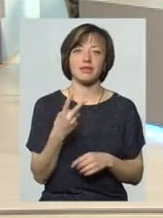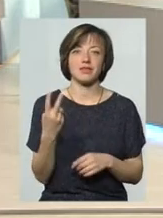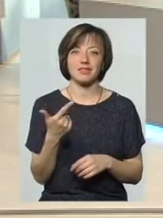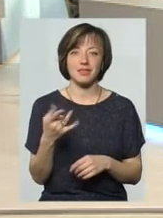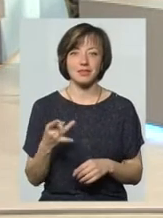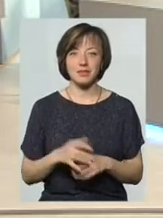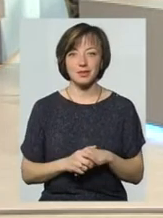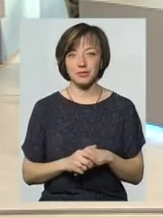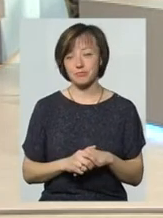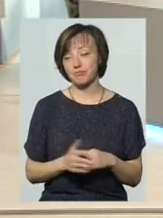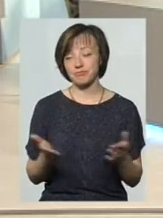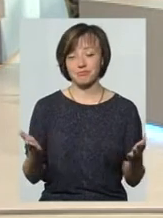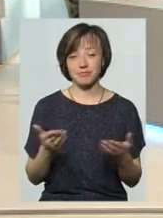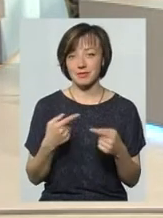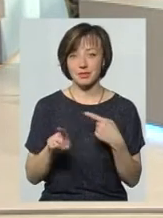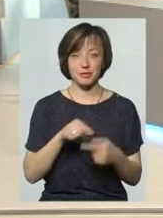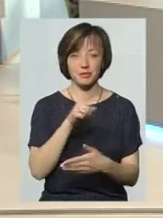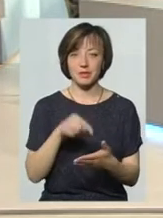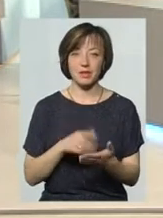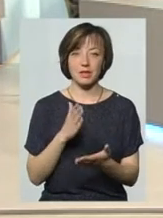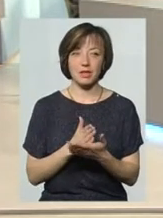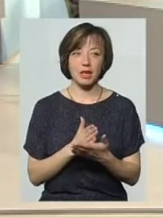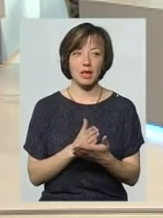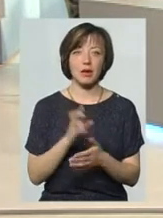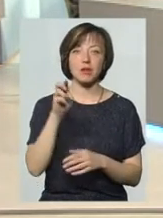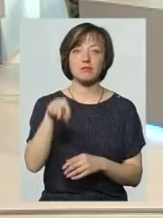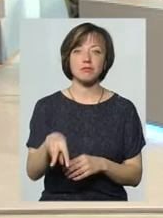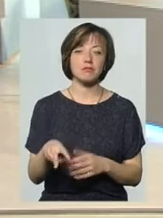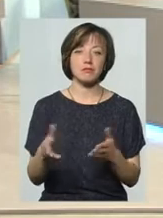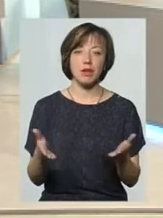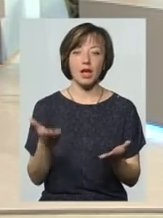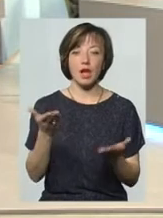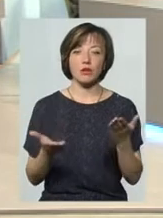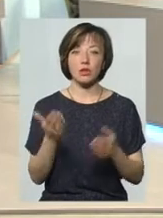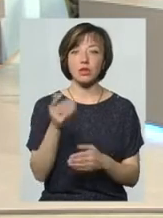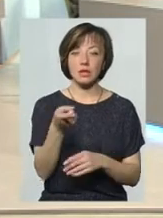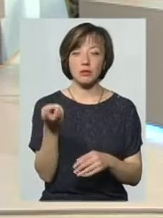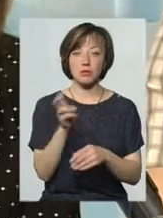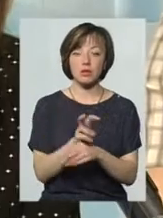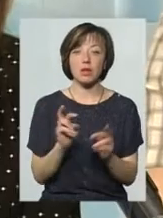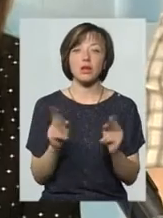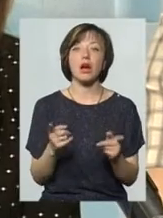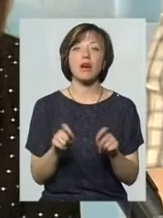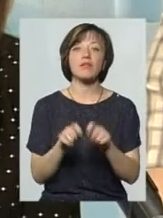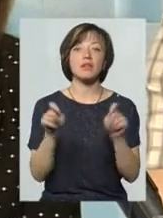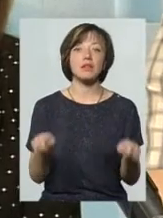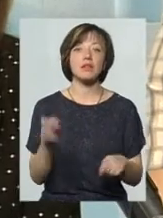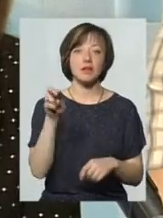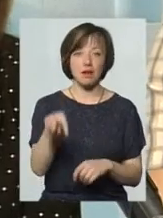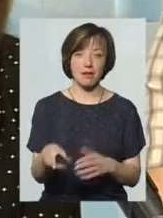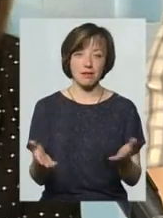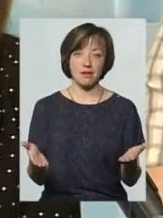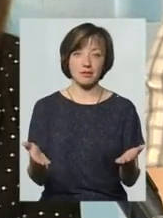Не виключено. Тут є і друге питання. Листки непрацездатності. Якщо ти не прийшов, яким чином ти відкриєш йому